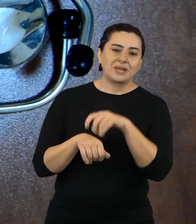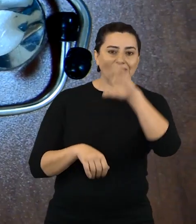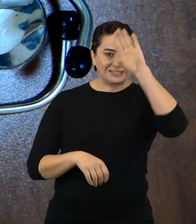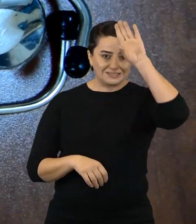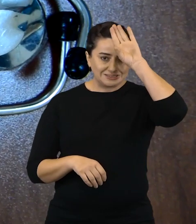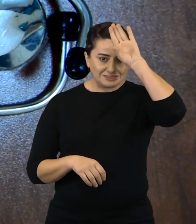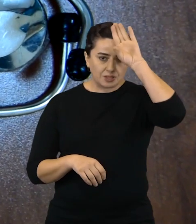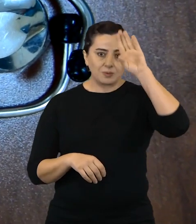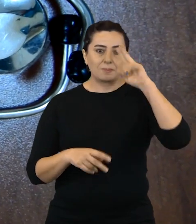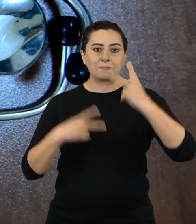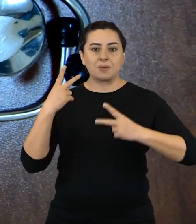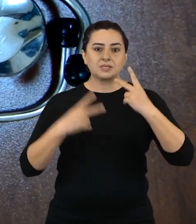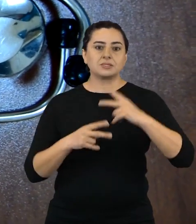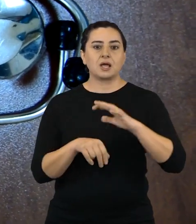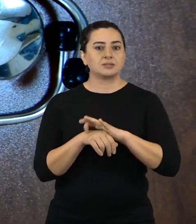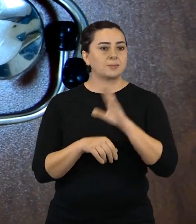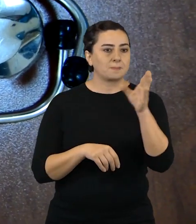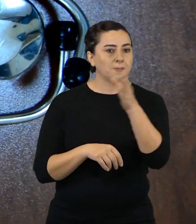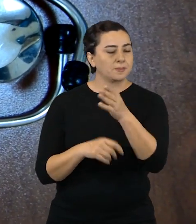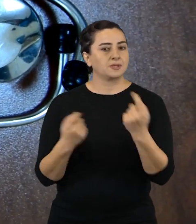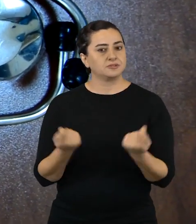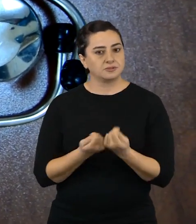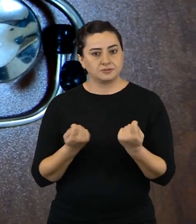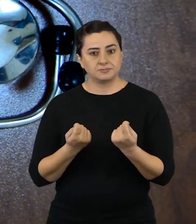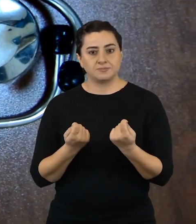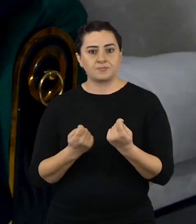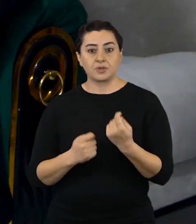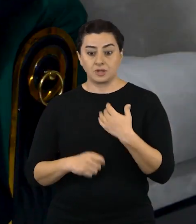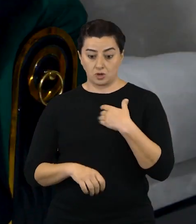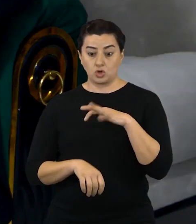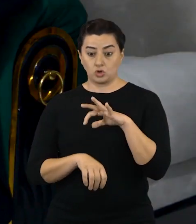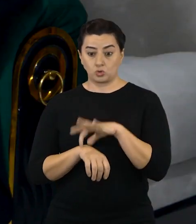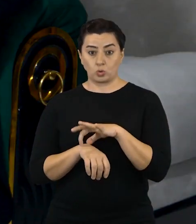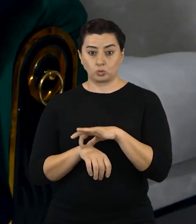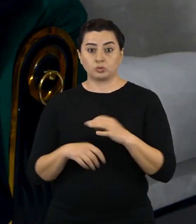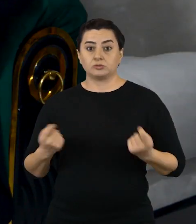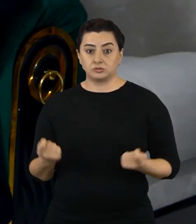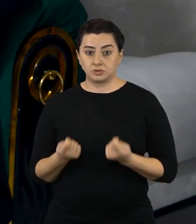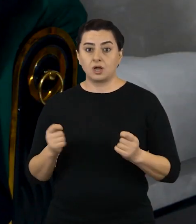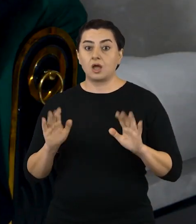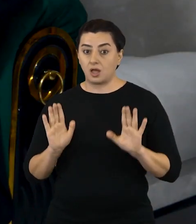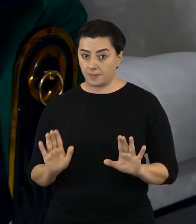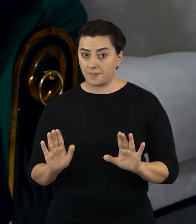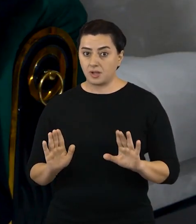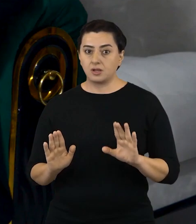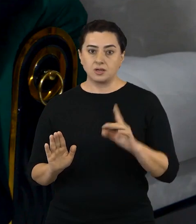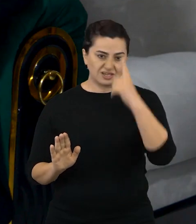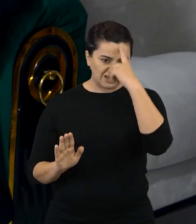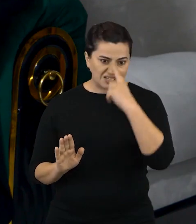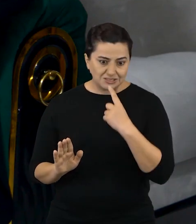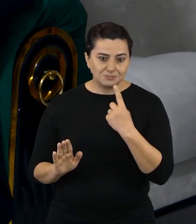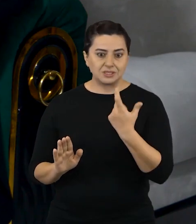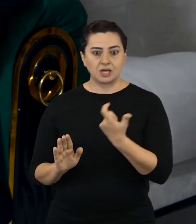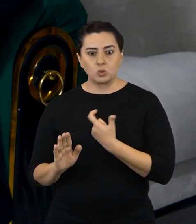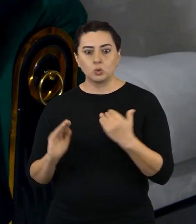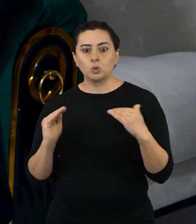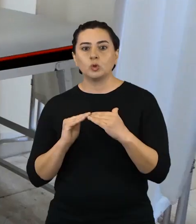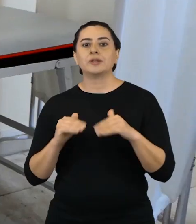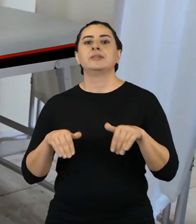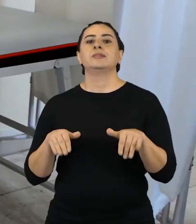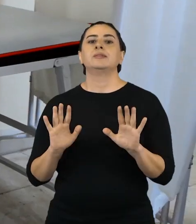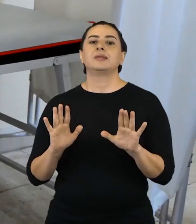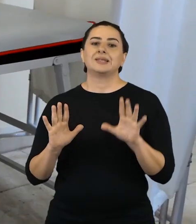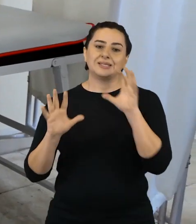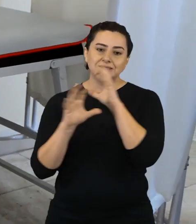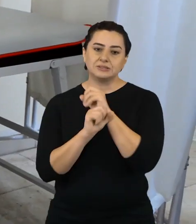أكيد بشكل عام أنا ماني مرتاحة بشغلي أبداً ما بعتقد أنه هذا هو طموحي كطبيب